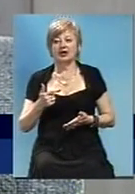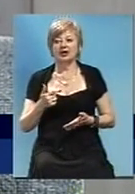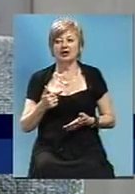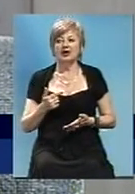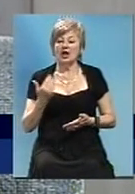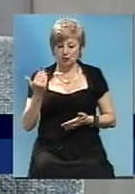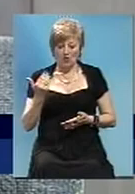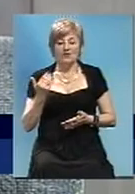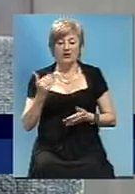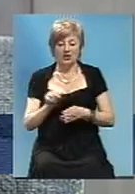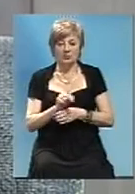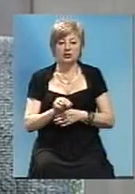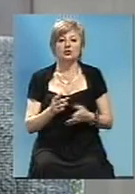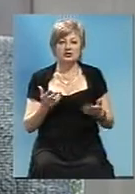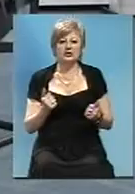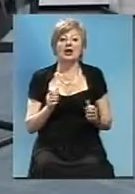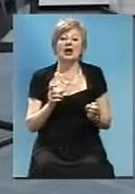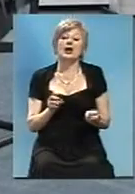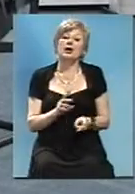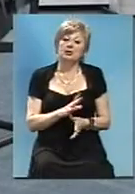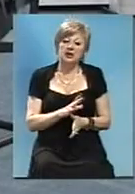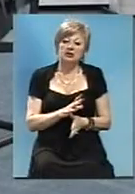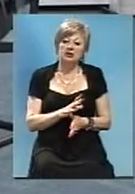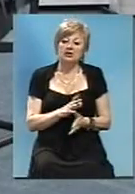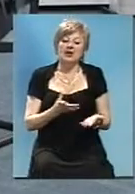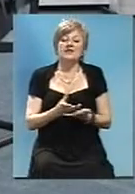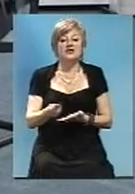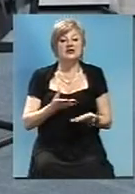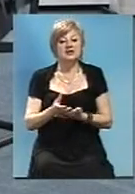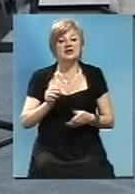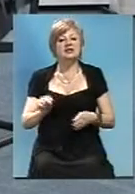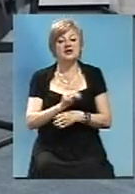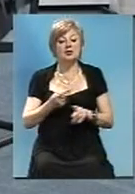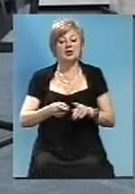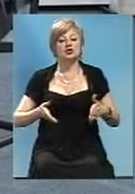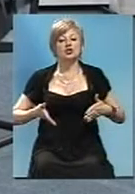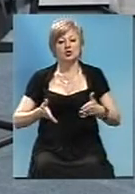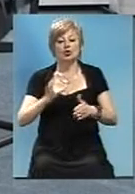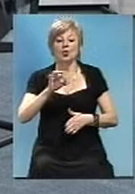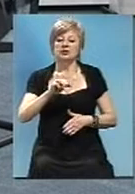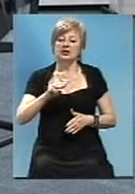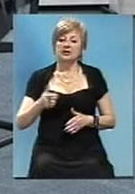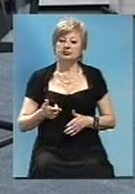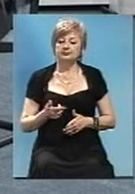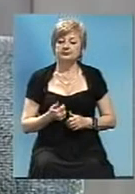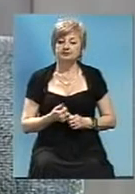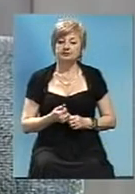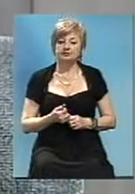опікуєтеся? тоді бути з фінансуванням, з ремонтом цих доріг в ОТГ? По